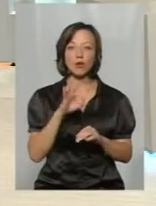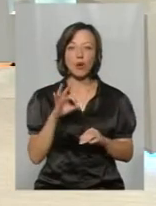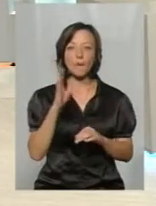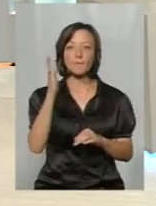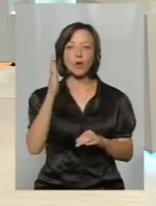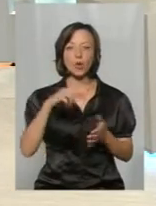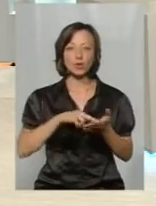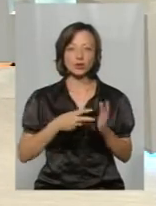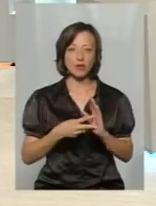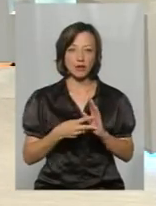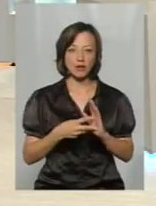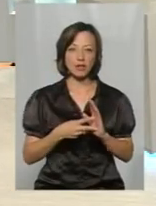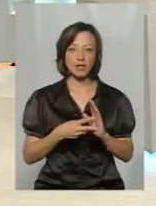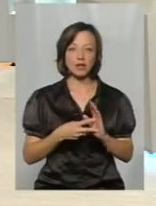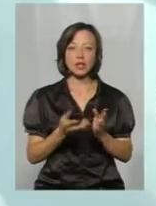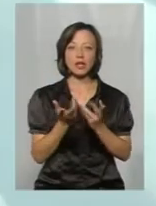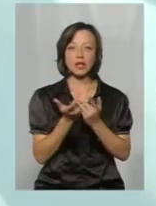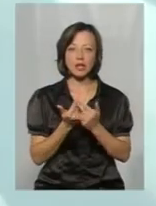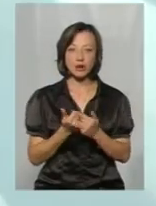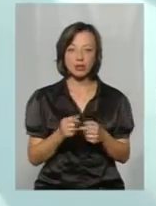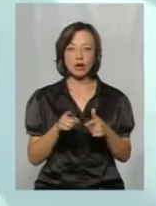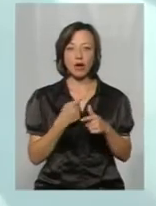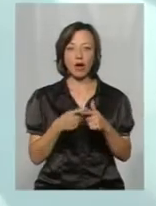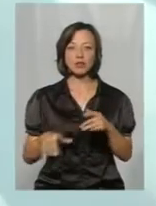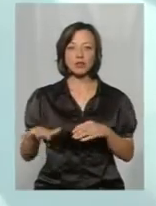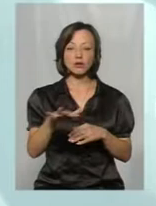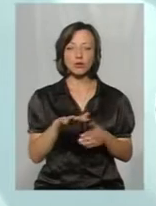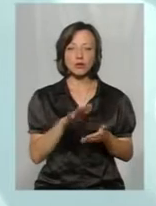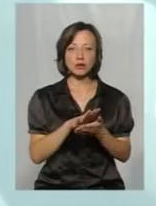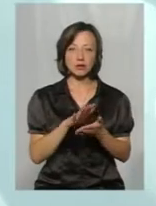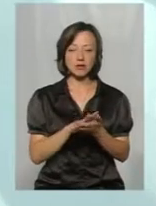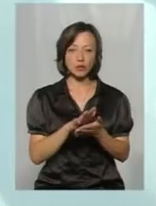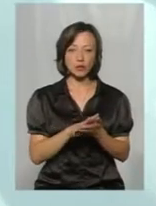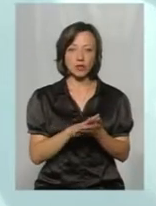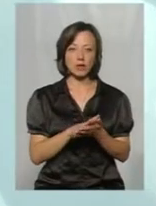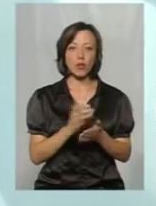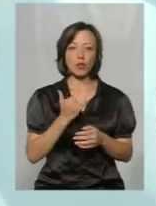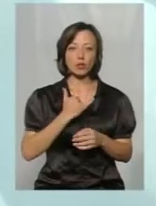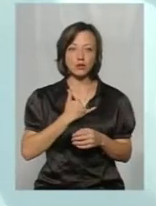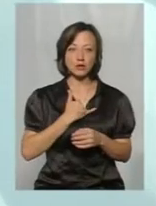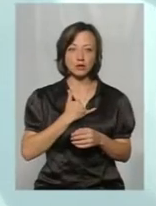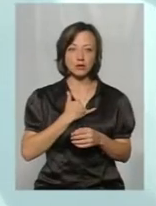прогнозування кількості або в території забруднених. В нас